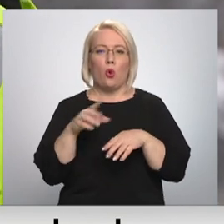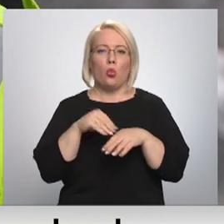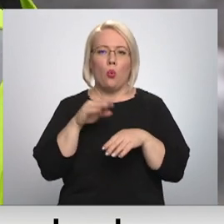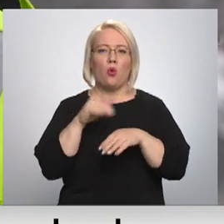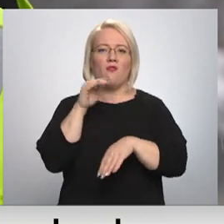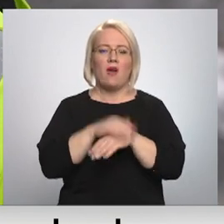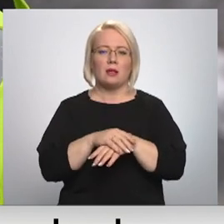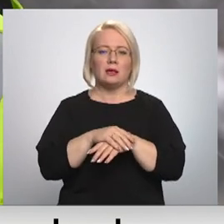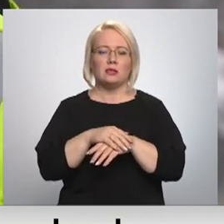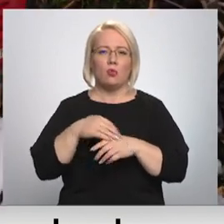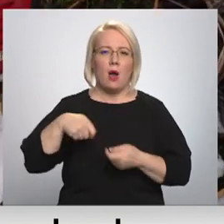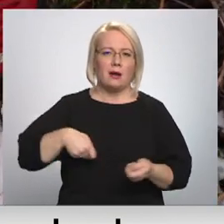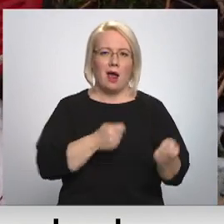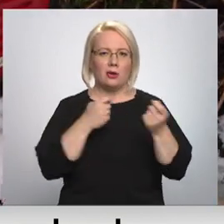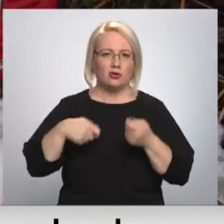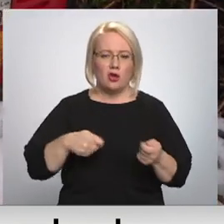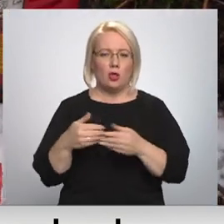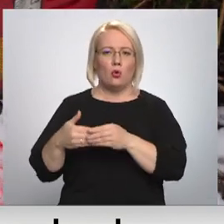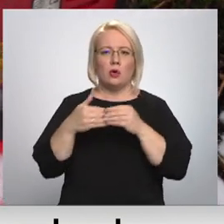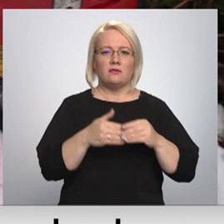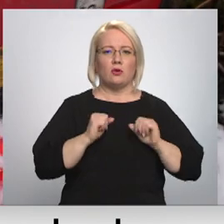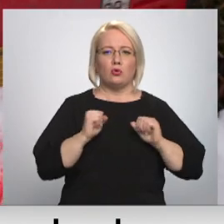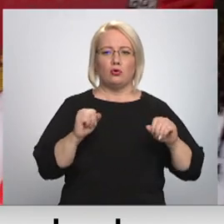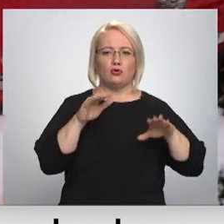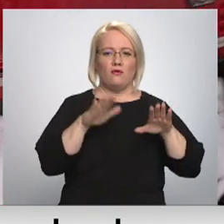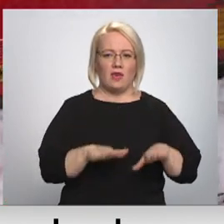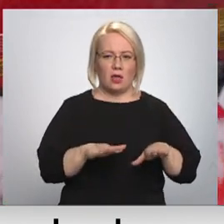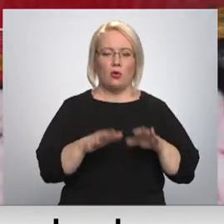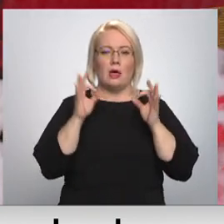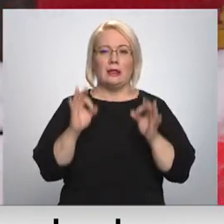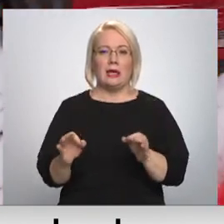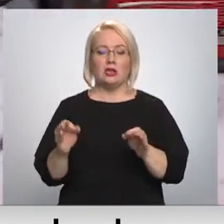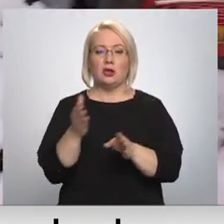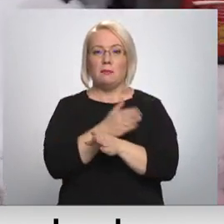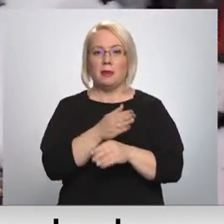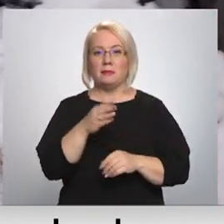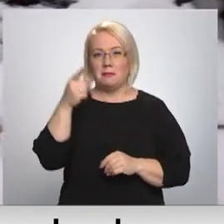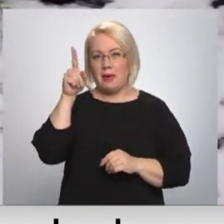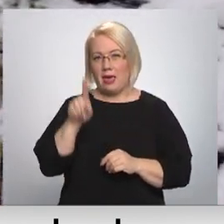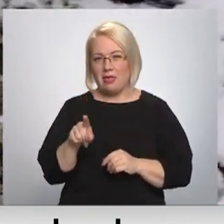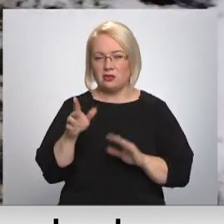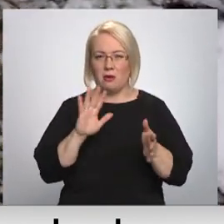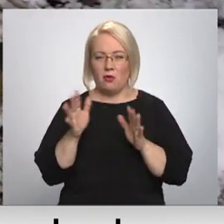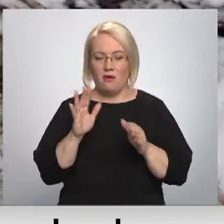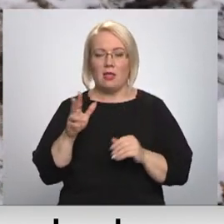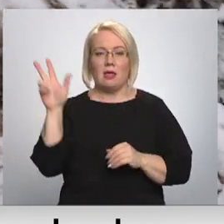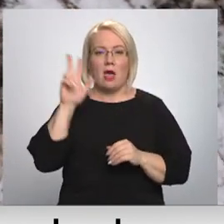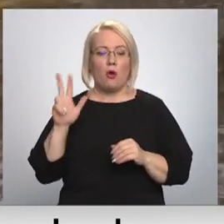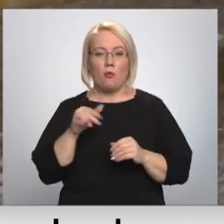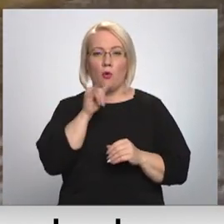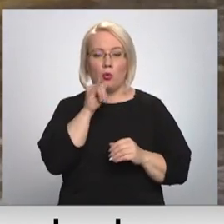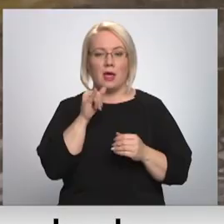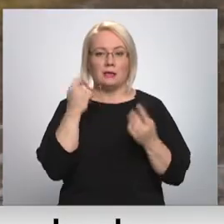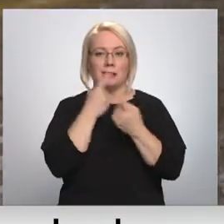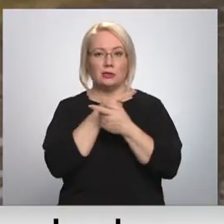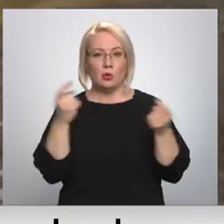rakšanu un izvešanu uz drošu vietu. Zīmīgi, ka tieši pirms nepilna mēneša Daugavpils ūdens izsludināja konkursu